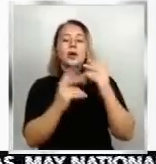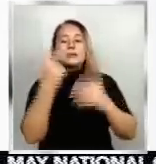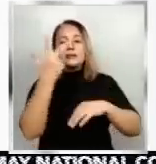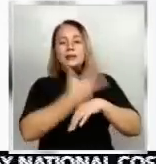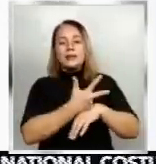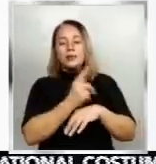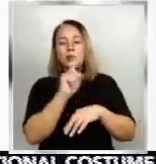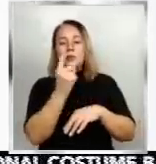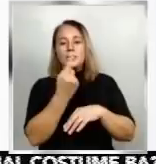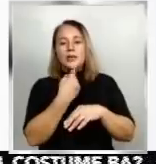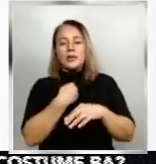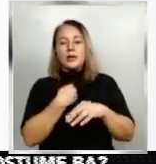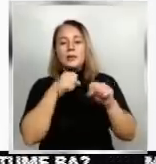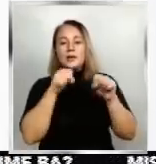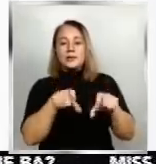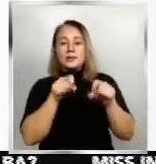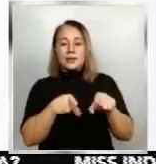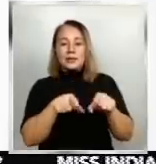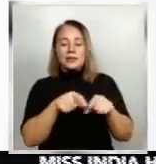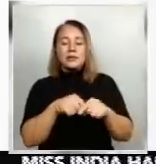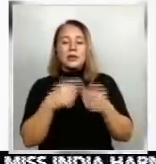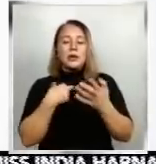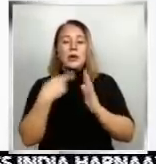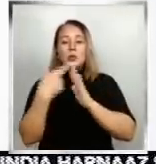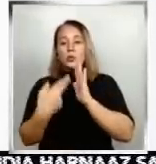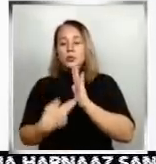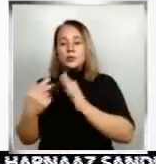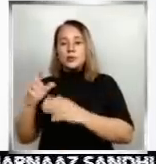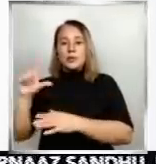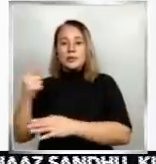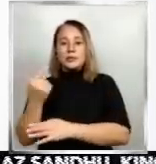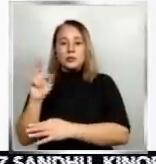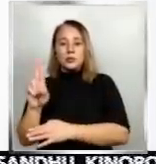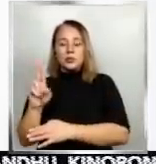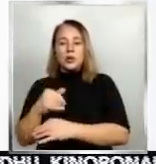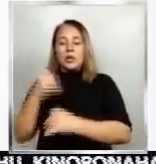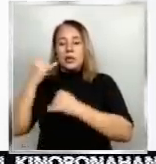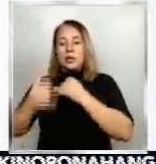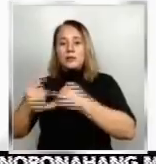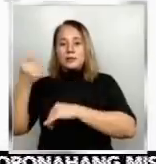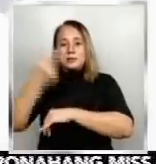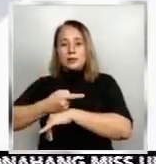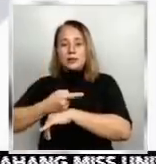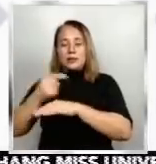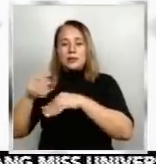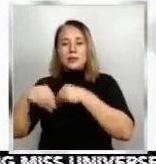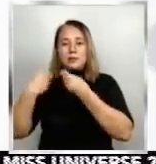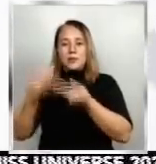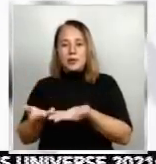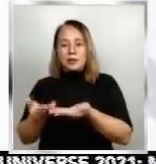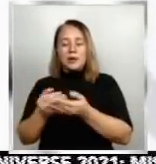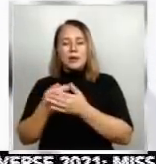pagtitinda, ang regulasyon naman po ni Mayor, huling araw na rin po sila nag-i-issue. As of now,